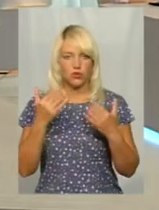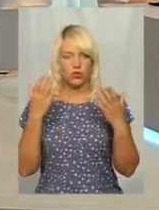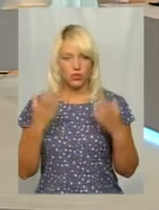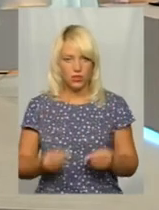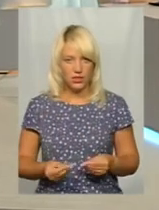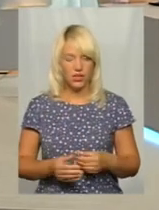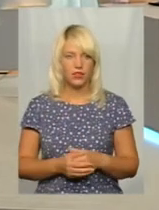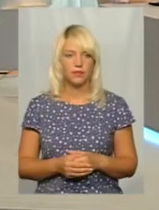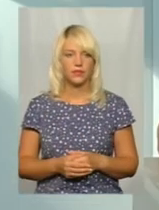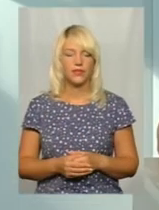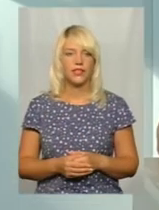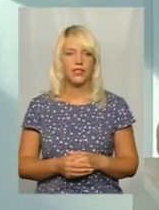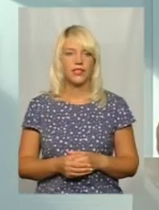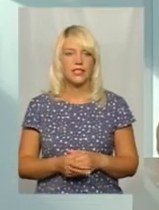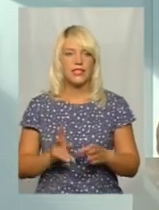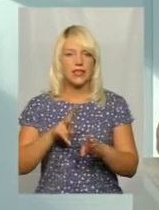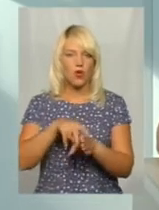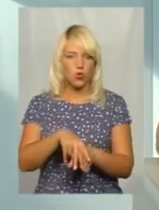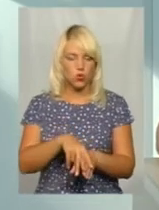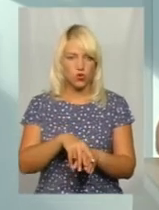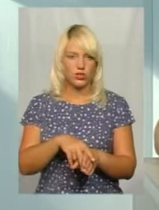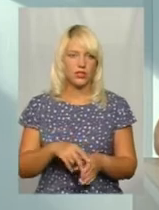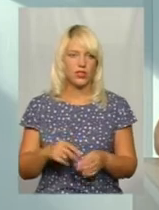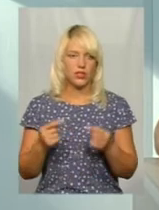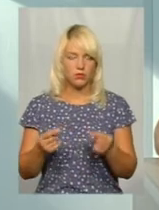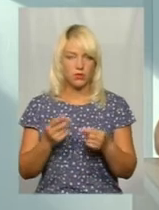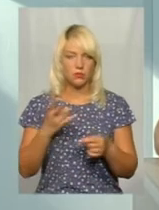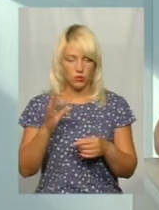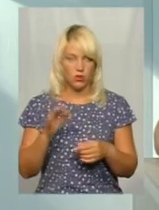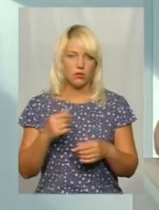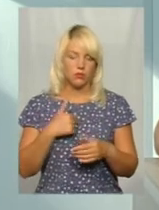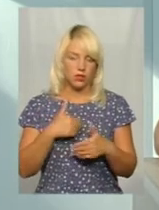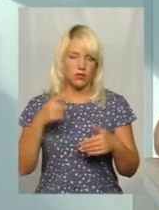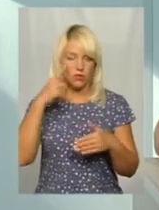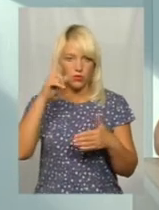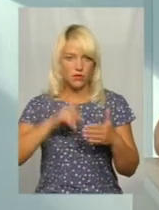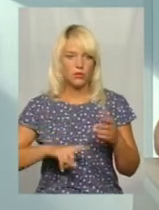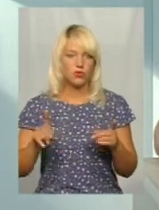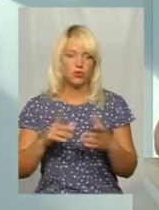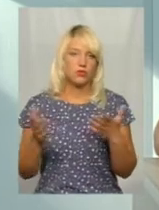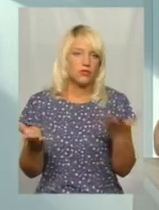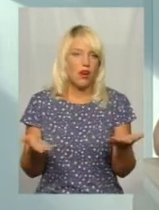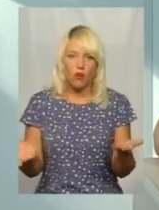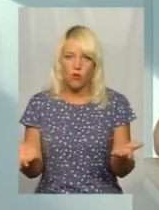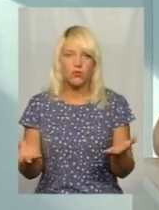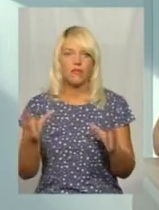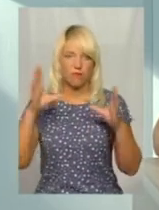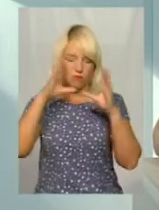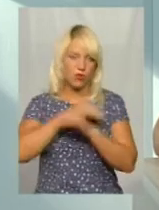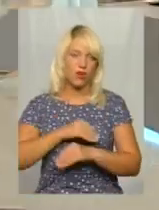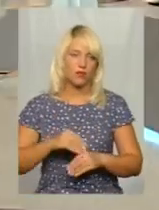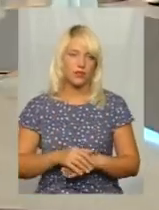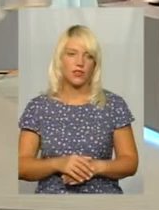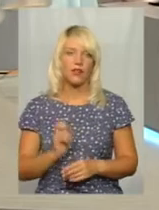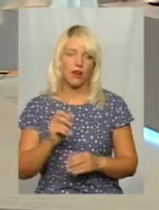загружені збіжджям. Але сподіваюся, що якось впораємося, як кожен